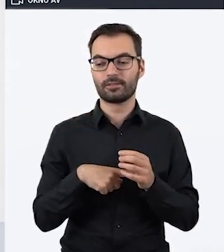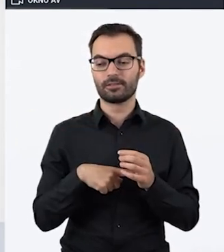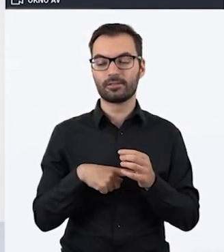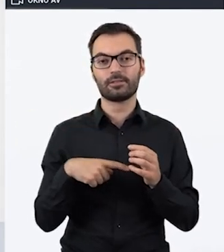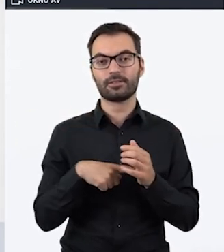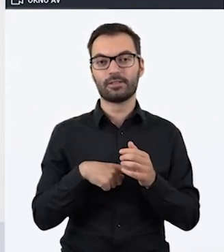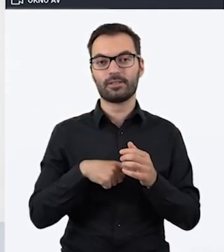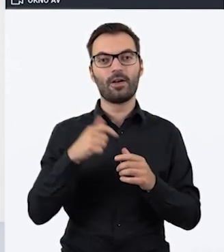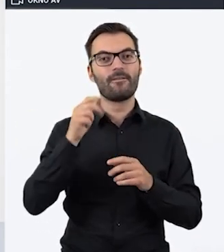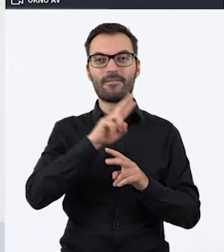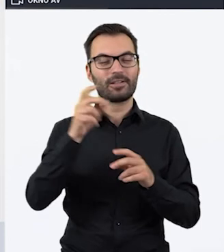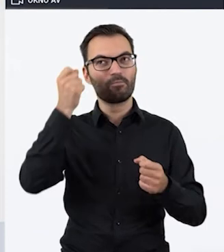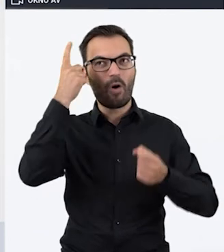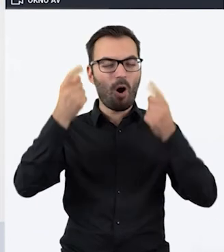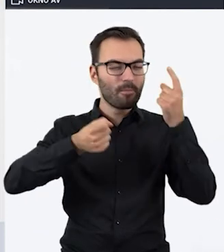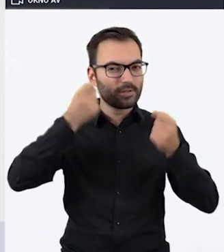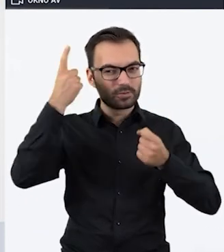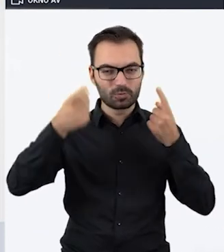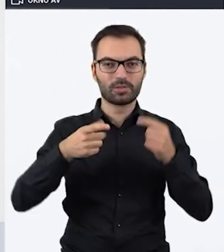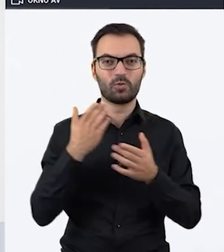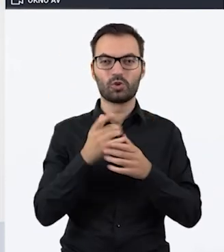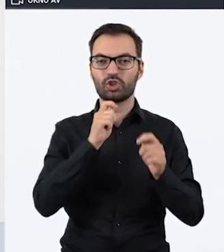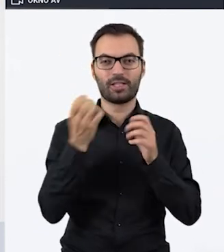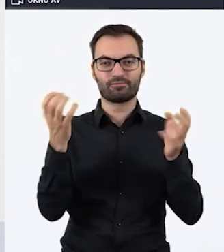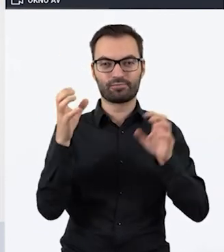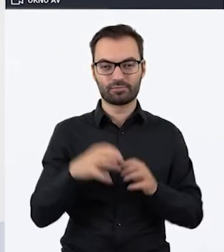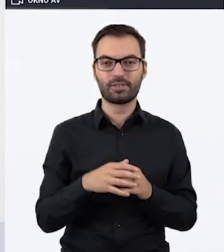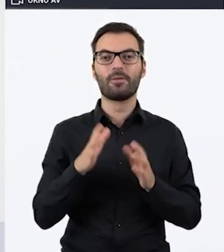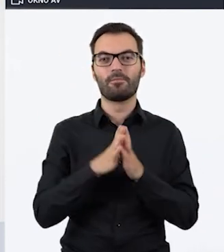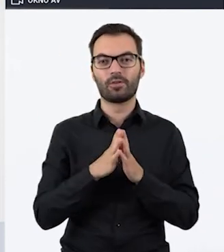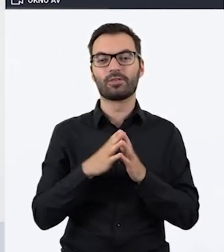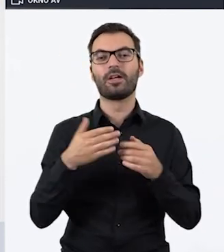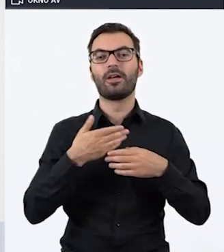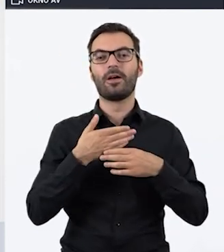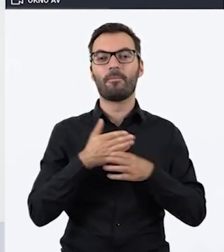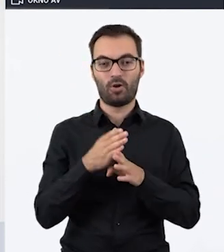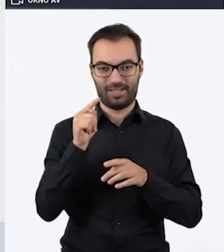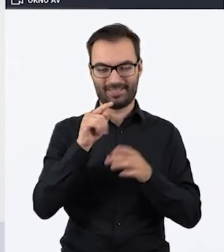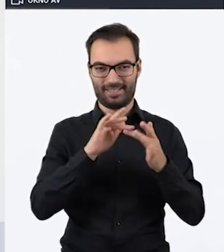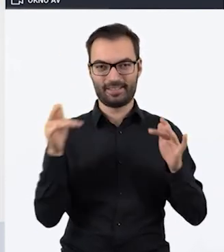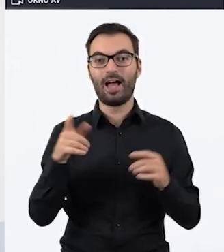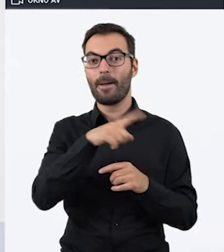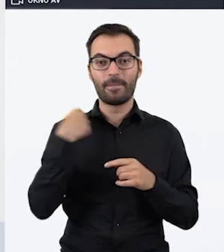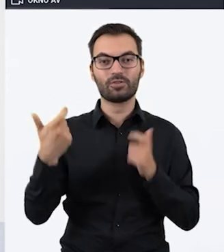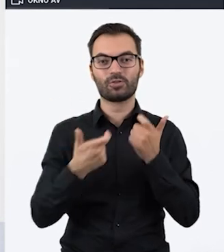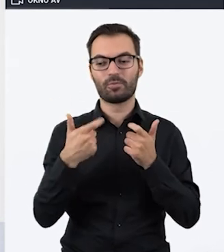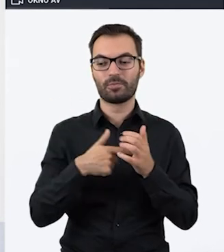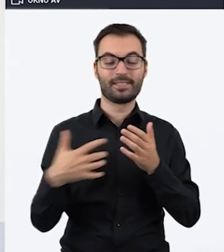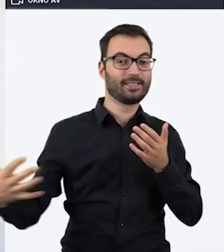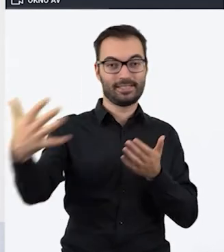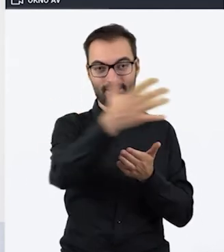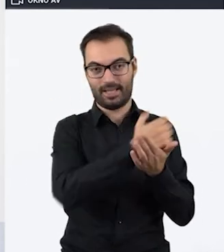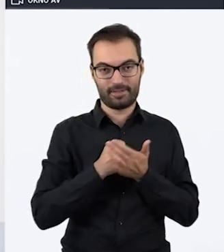tymi świetnymi pomysłami, które już się pojawiają na czacie, podzielili się przez Mentimeter, a my będziemy mogli zebrać